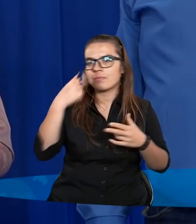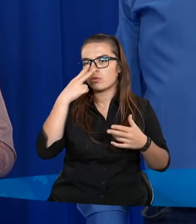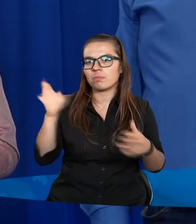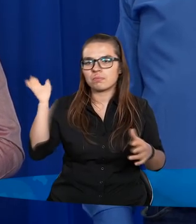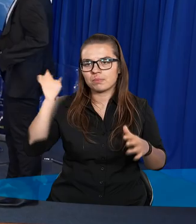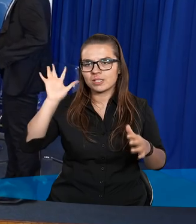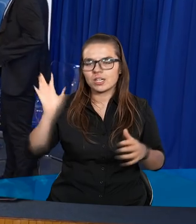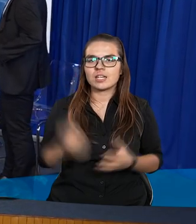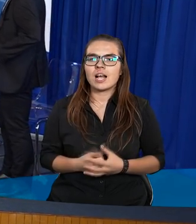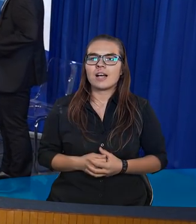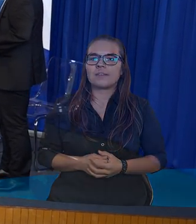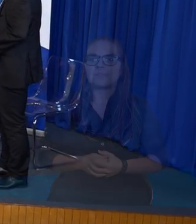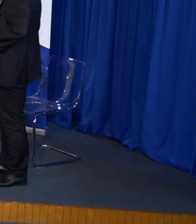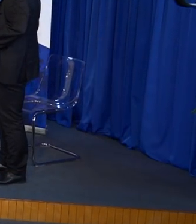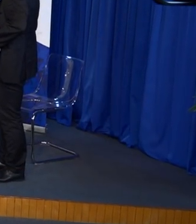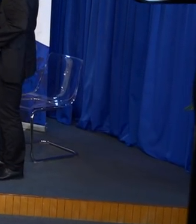zobaczenia.